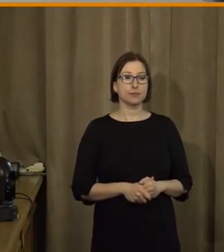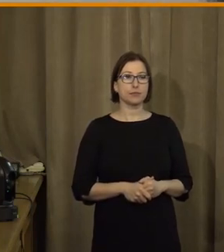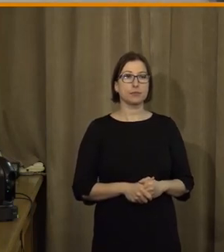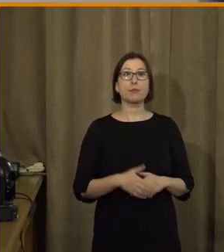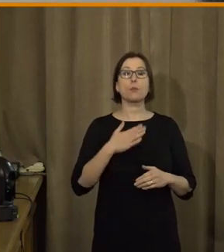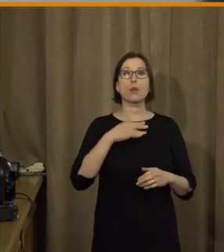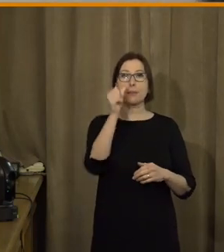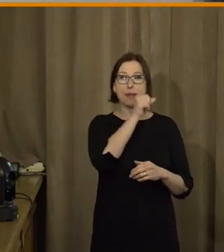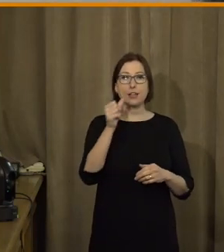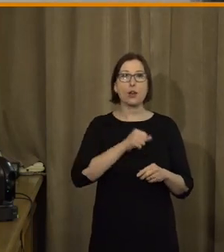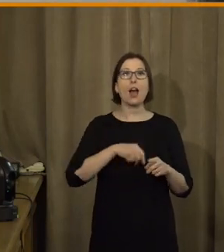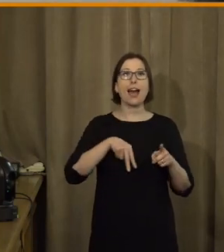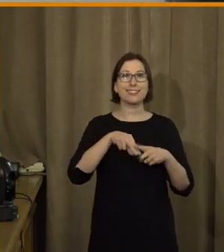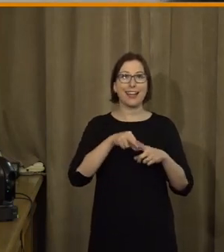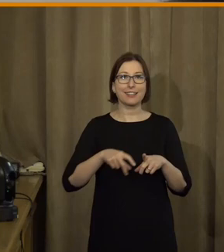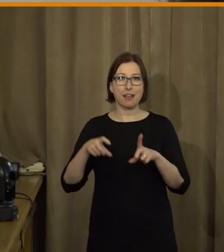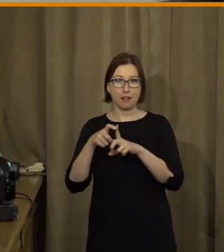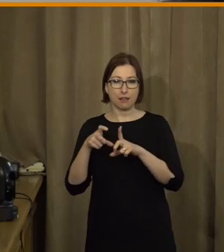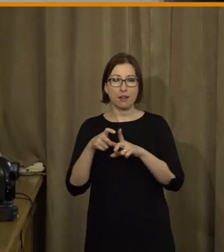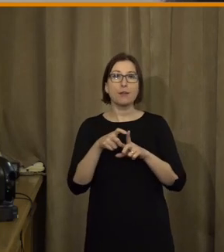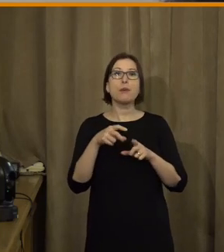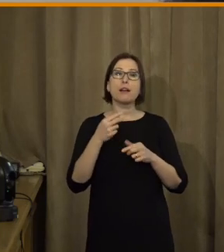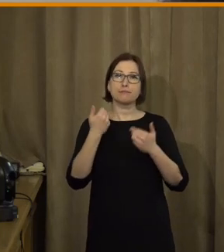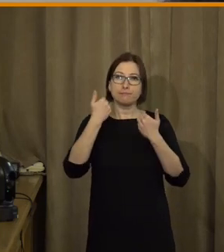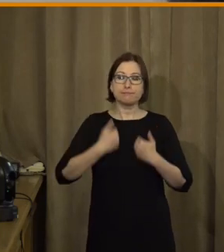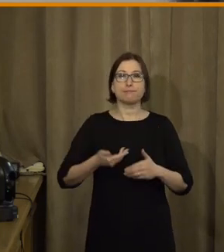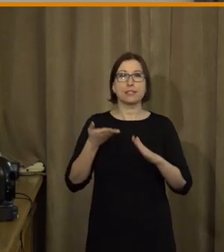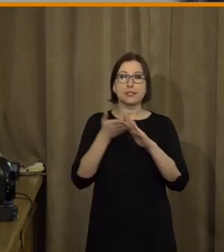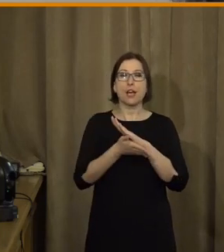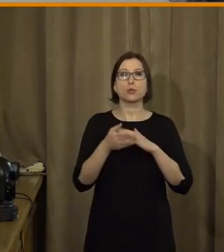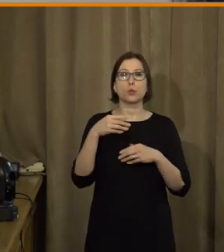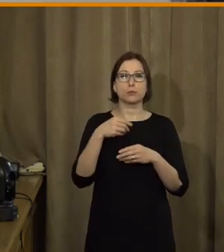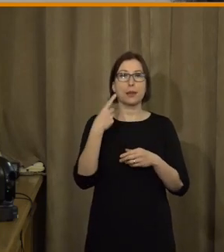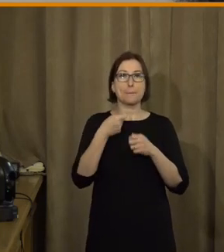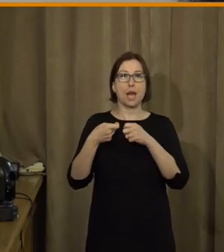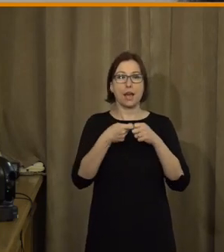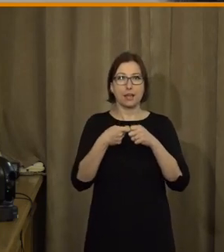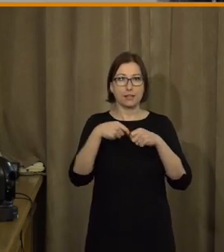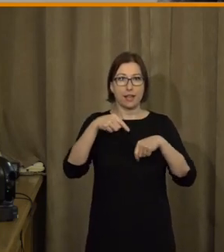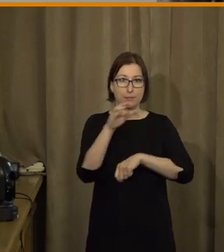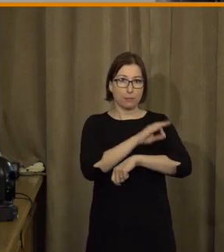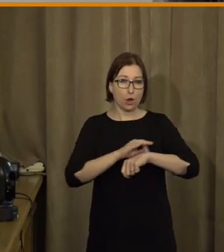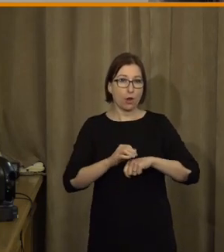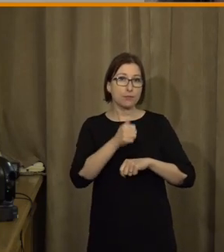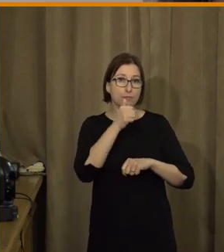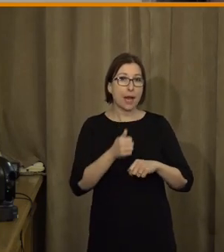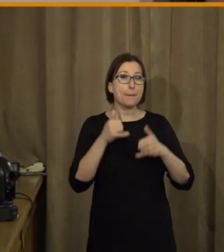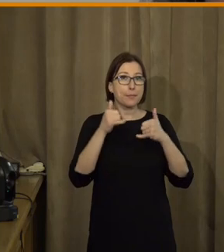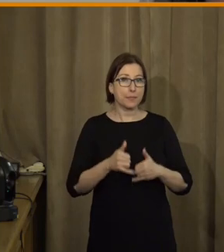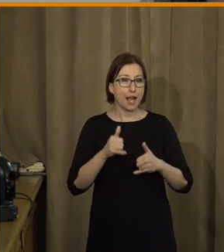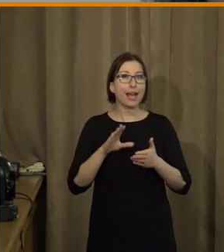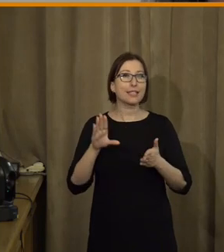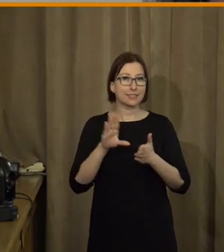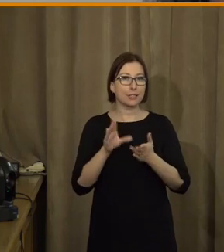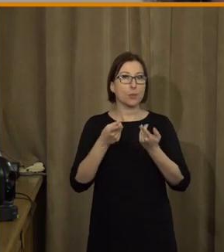Moje jméno je Adriana Dergam, reprezentují jednoho z partnerů tohoto konzorcia a celého projektu Prague Center for